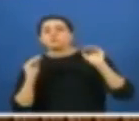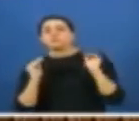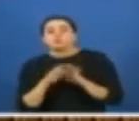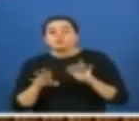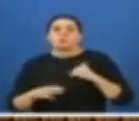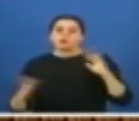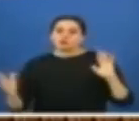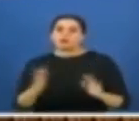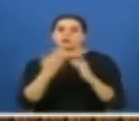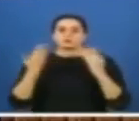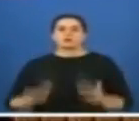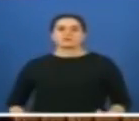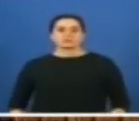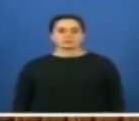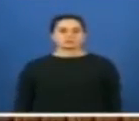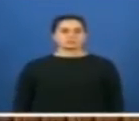olan her şeye karşıyız.